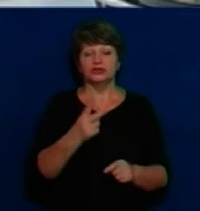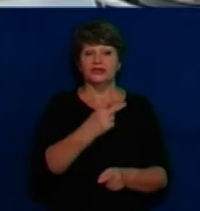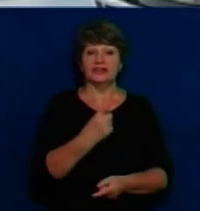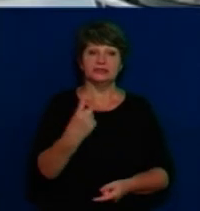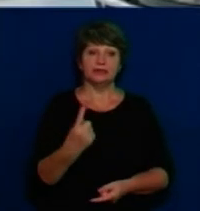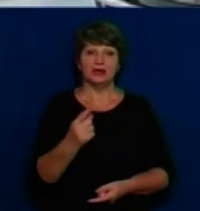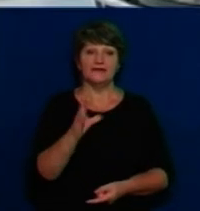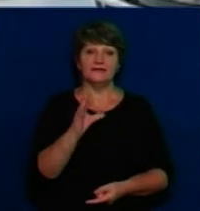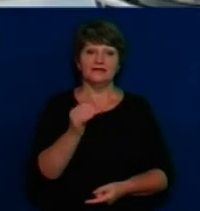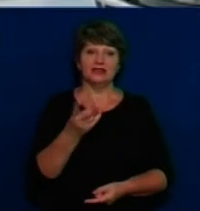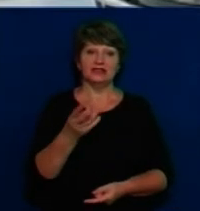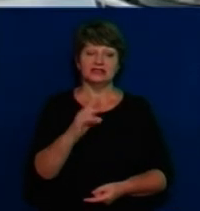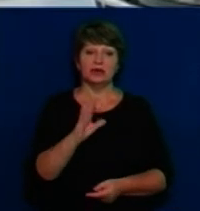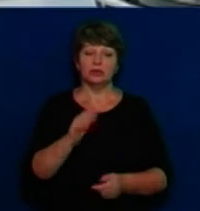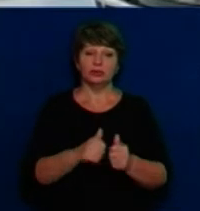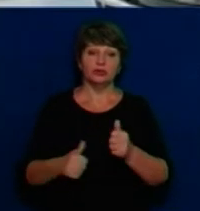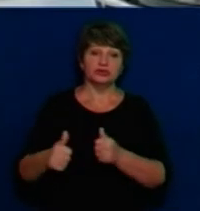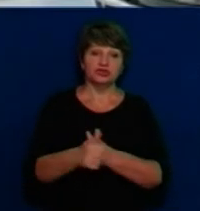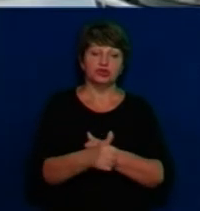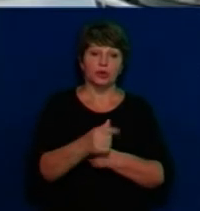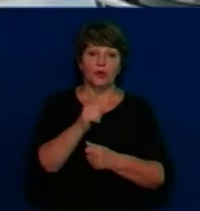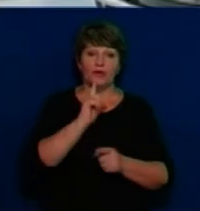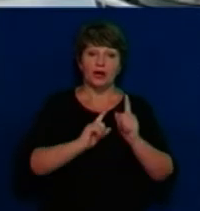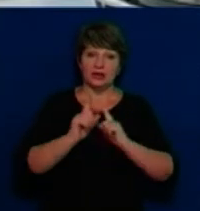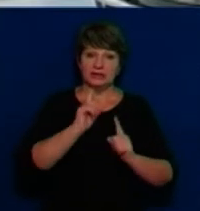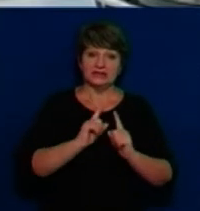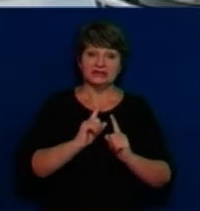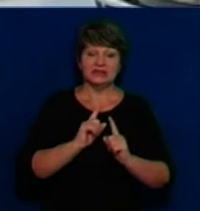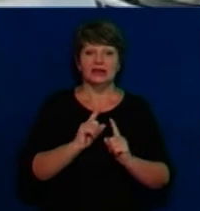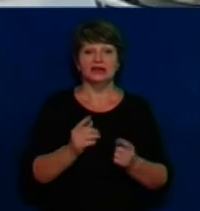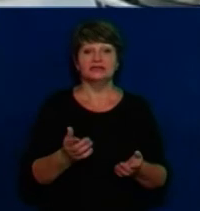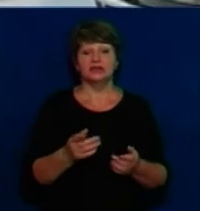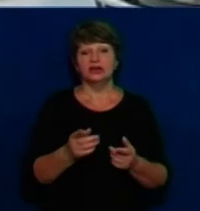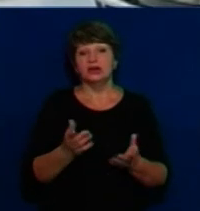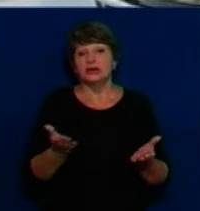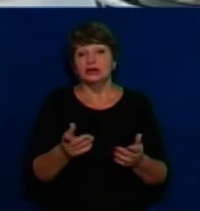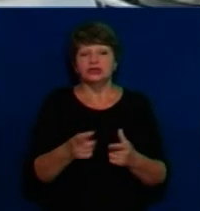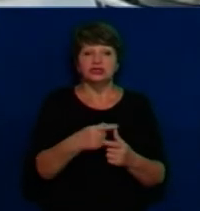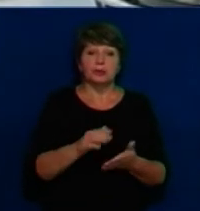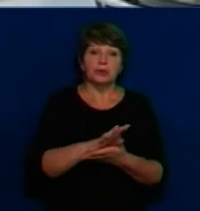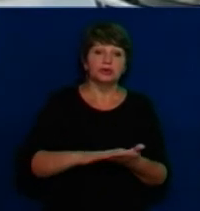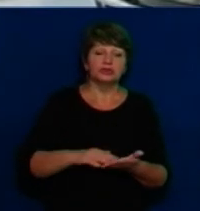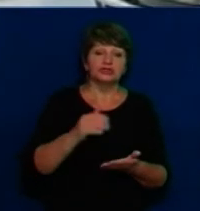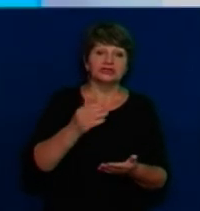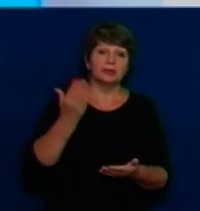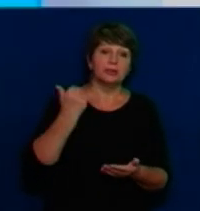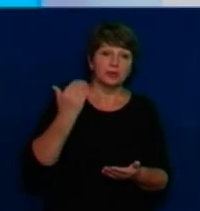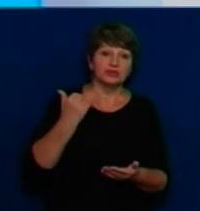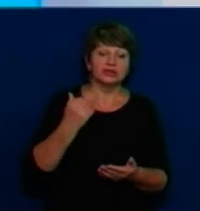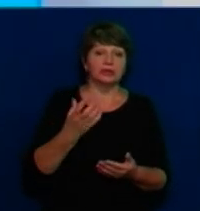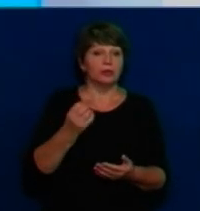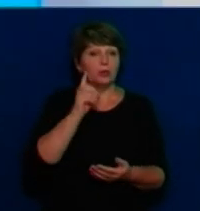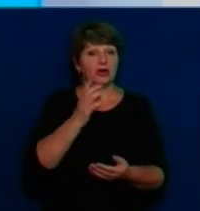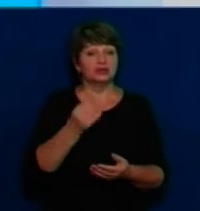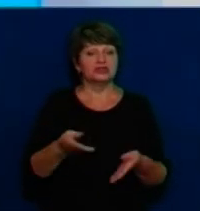вересня позачергова сесія збереться, чи не позачергова, чи продовжується ця сесія, бо вона не була закрита,